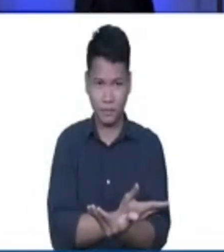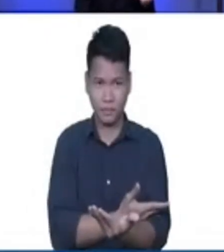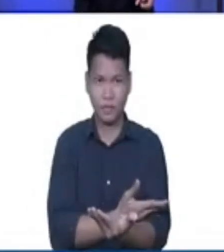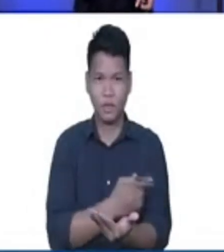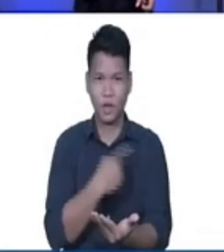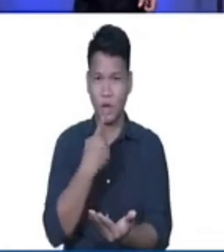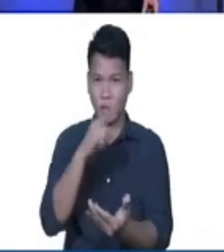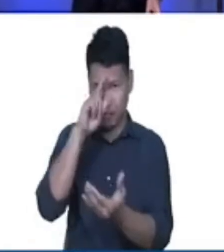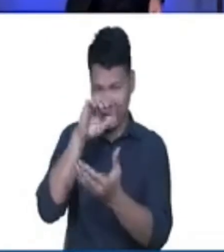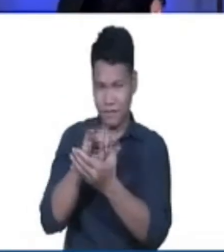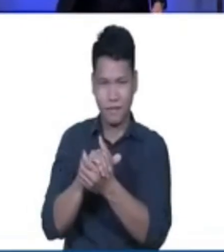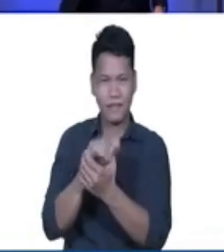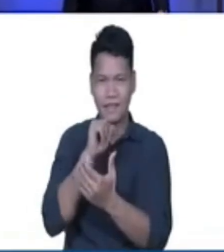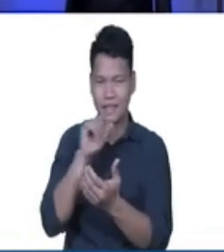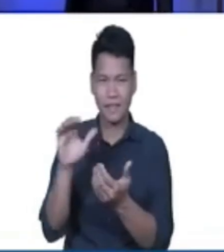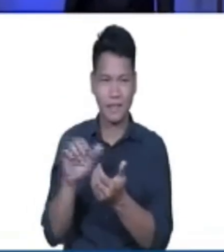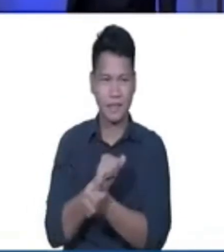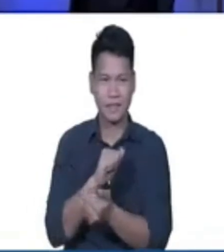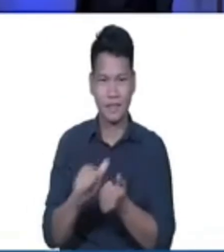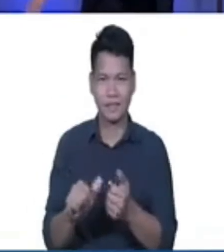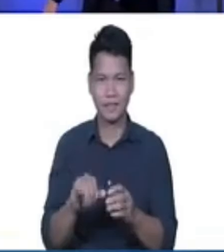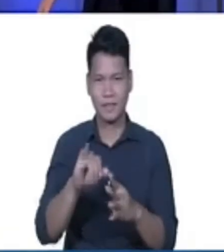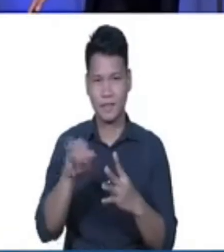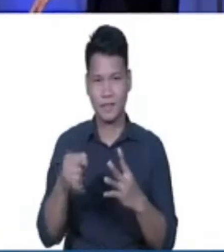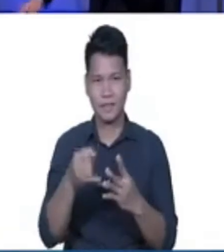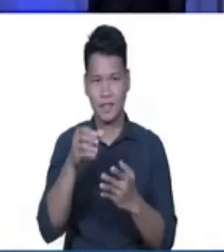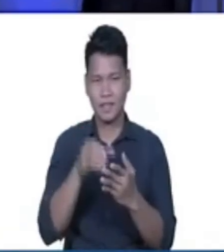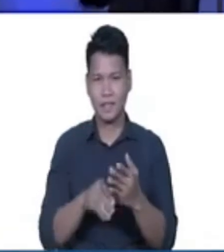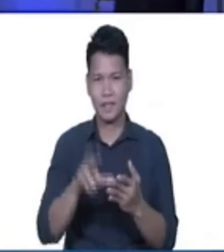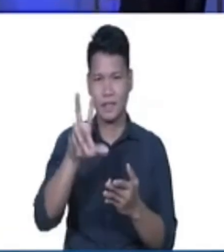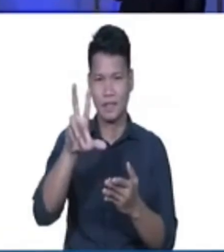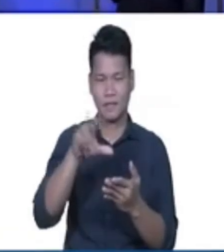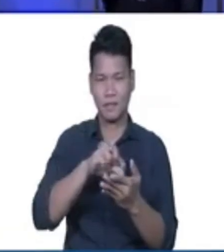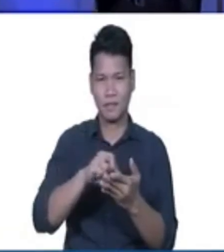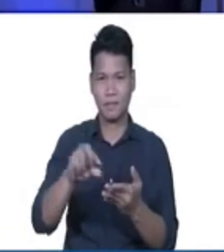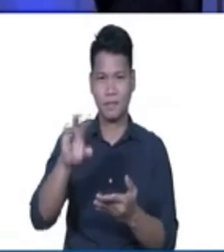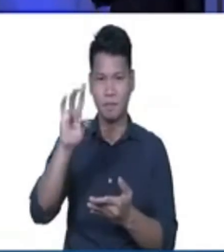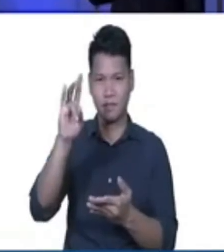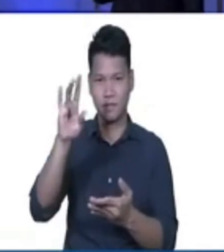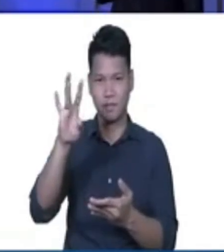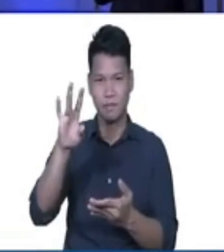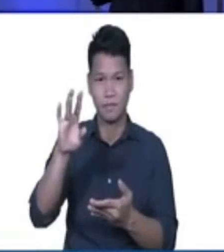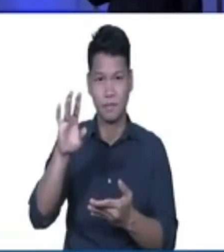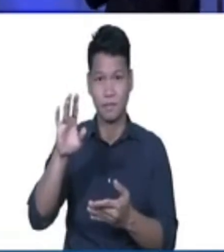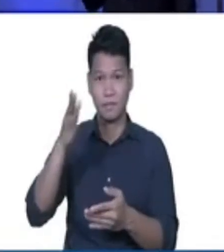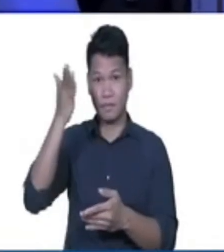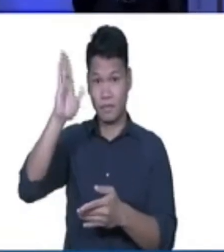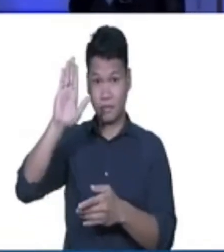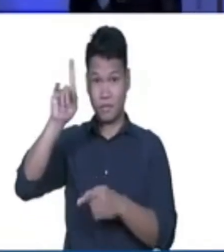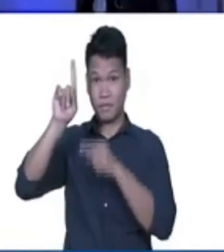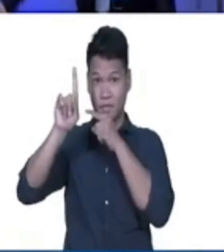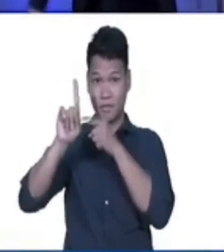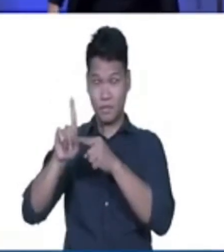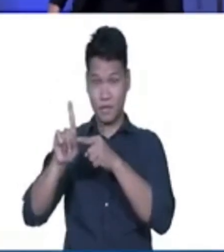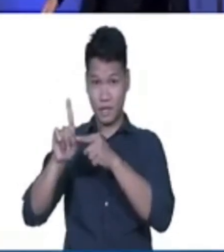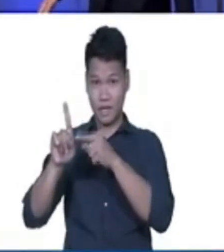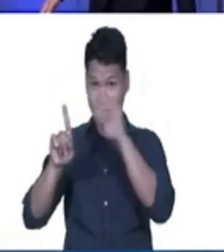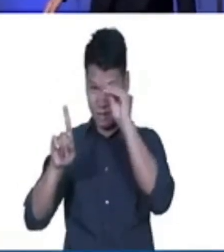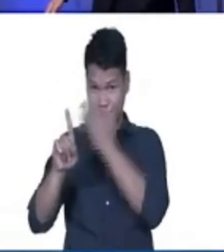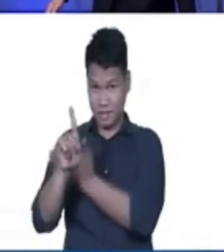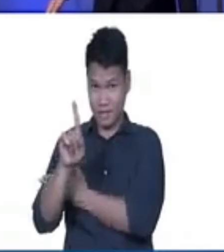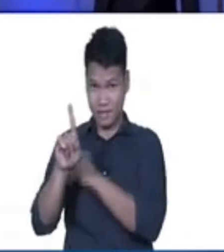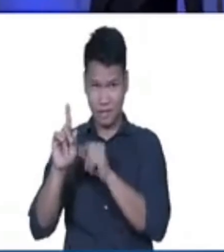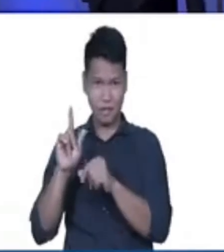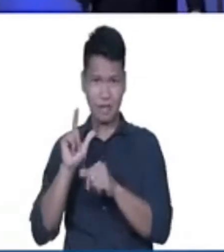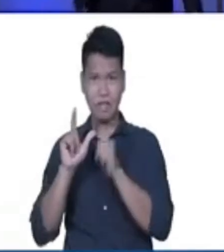Him will not perish for God did not send His Son hindi po niya ipinadala yung kanyang nag iisang anak